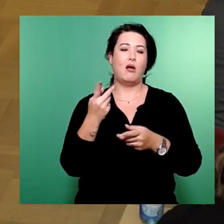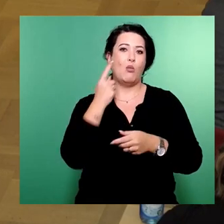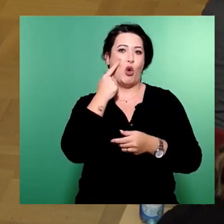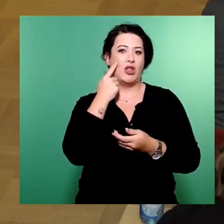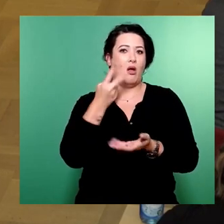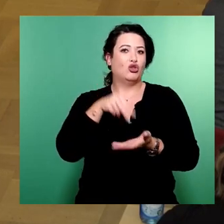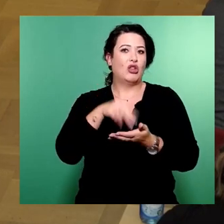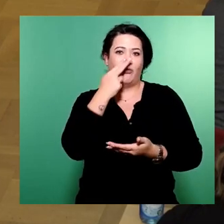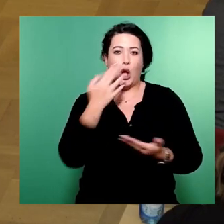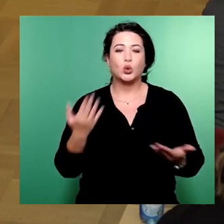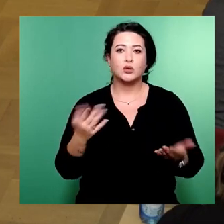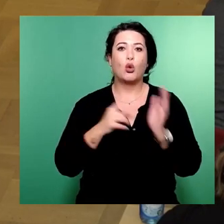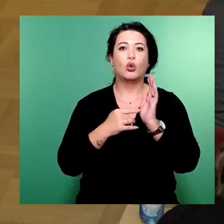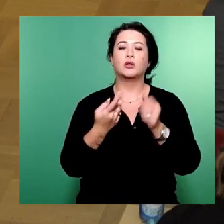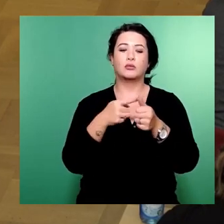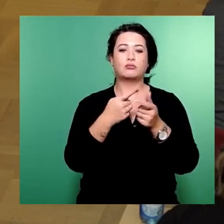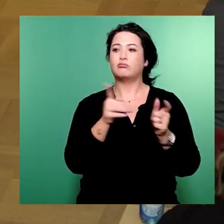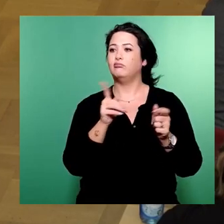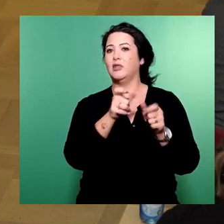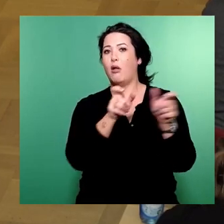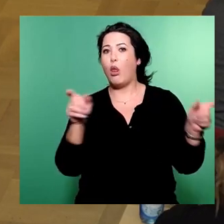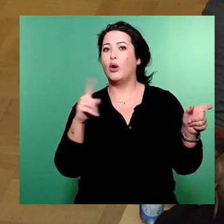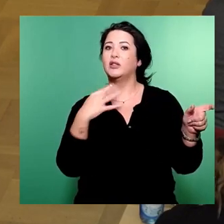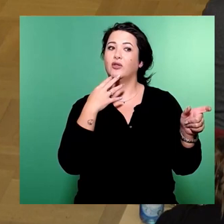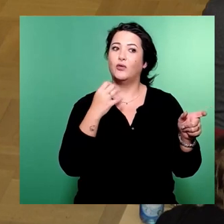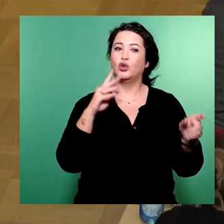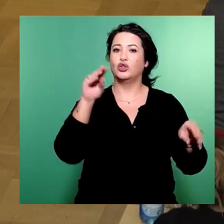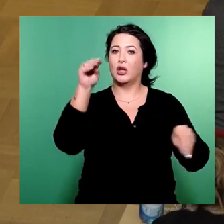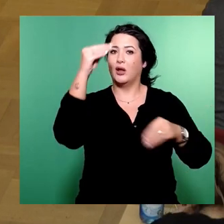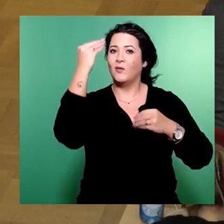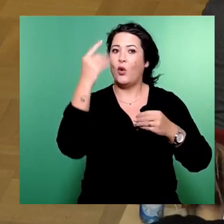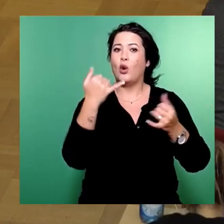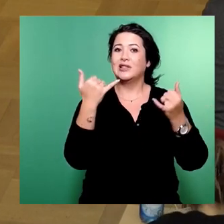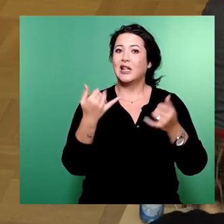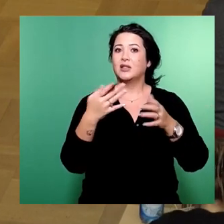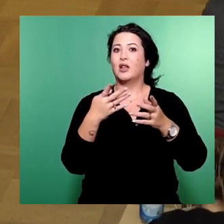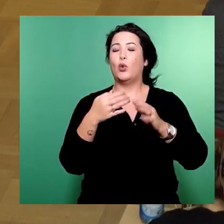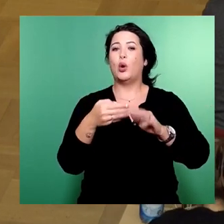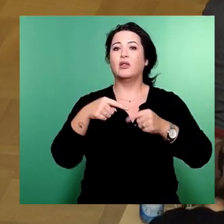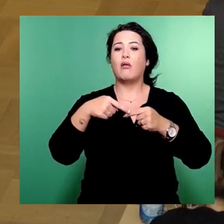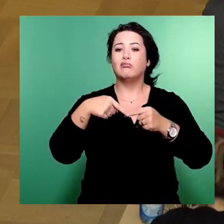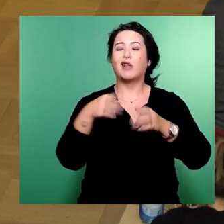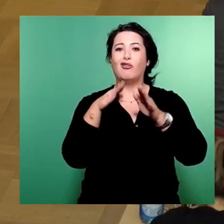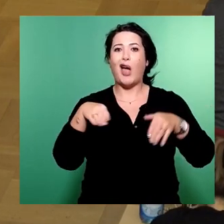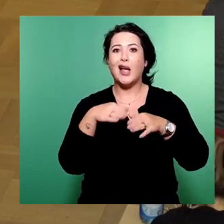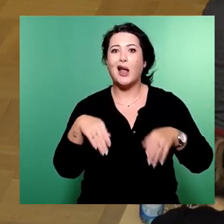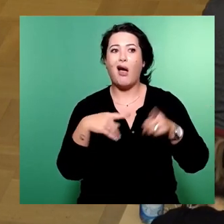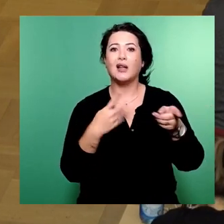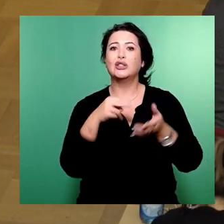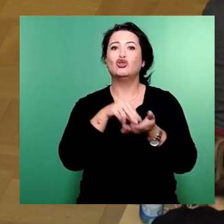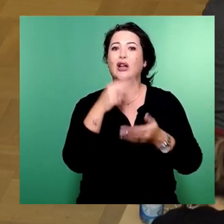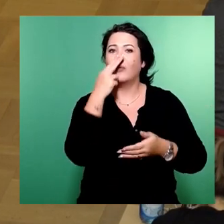natürlich viele Leute interessieren, wie ist denn nun der aktuelle Stand, so kurz vor Weihnachten, kann man denn hoffen? Bringt der Weihnachtsmann da vielleicht was mit?